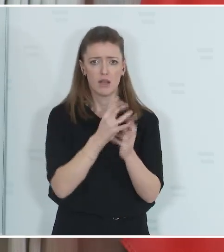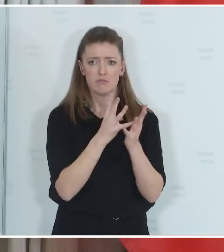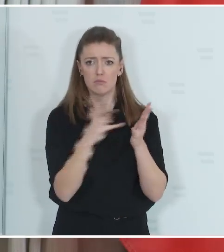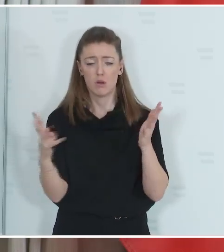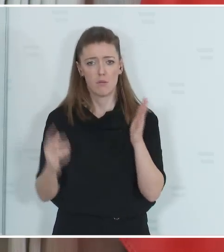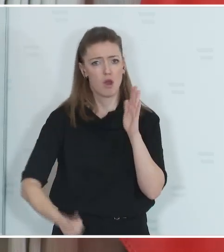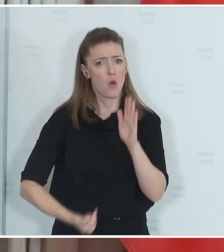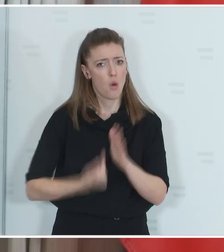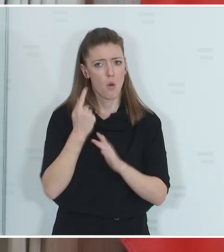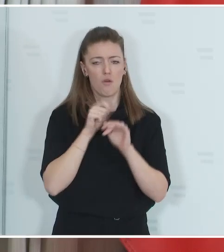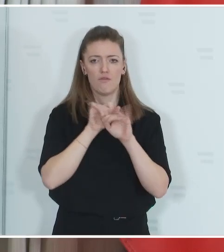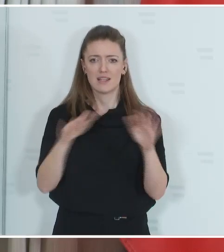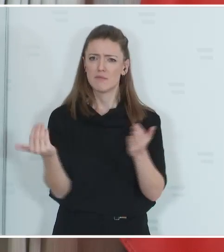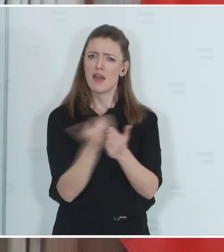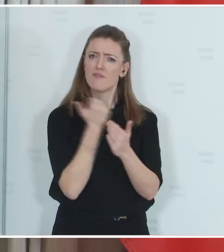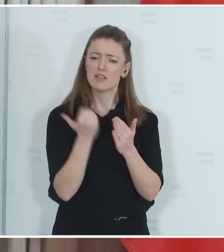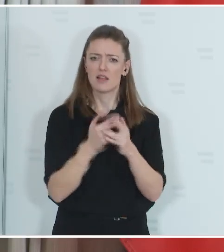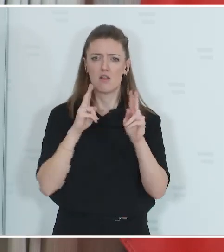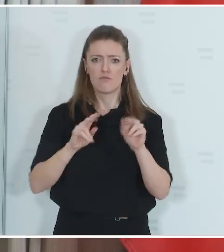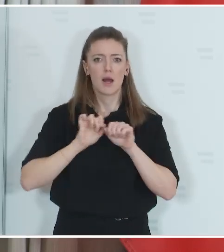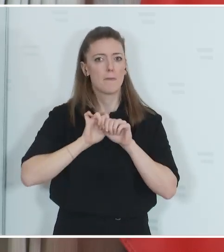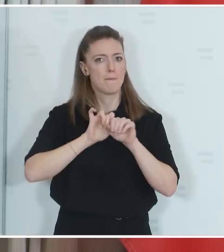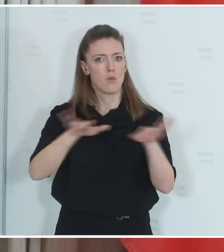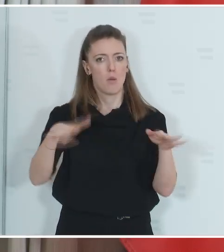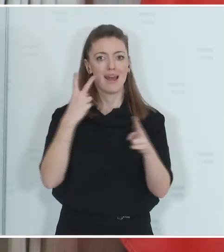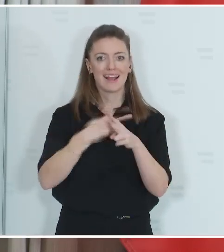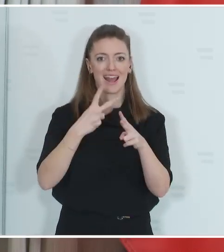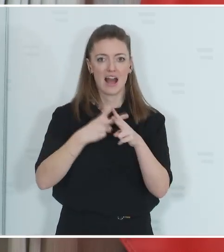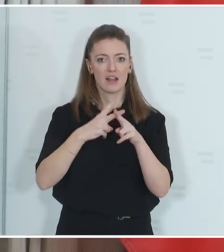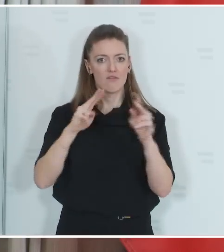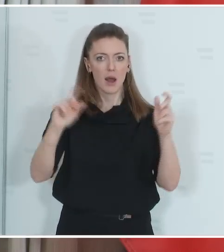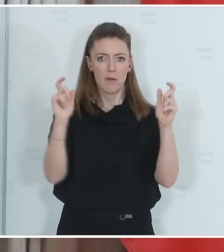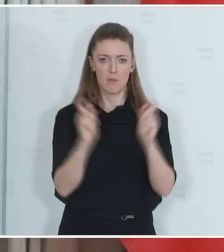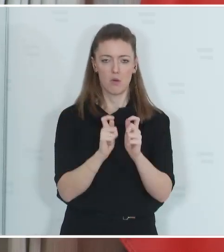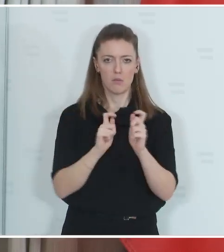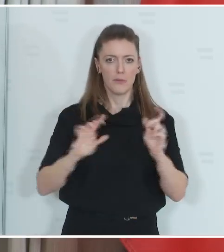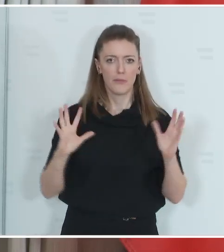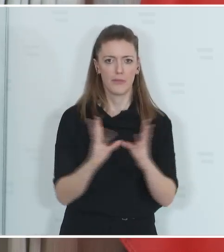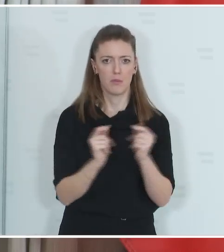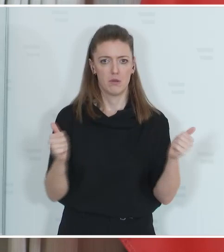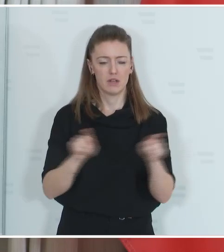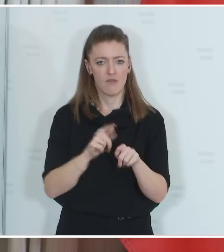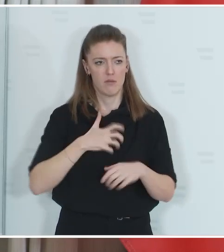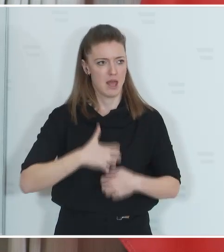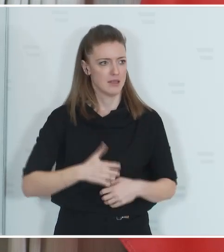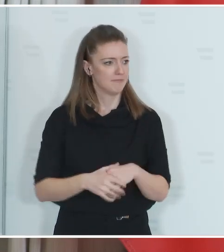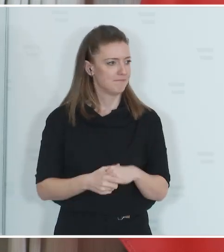sind hoch wirksam, die sind effizient und tragen dazu bei, Krankheiten einzudämmen, auszurotten wie der Masern.